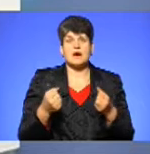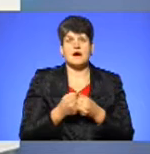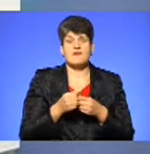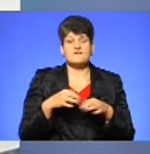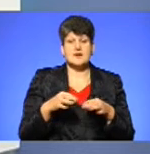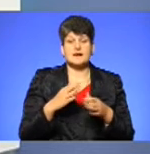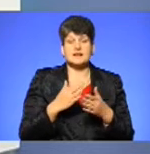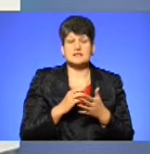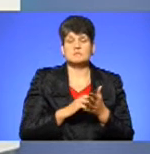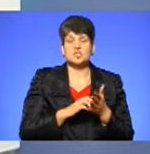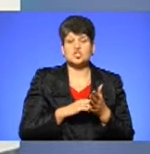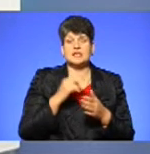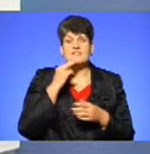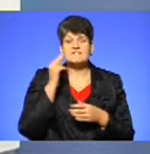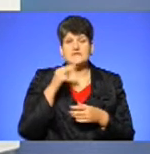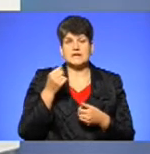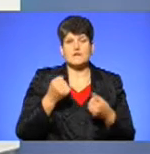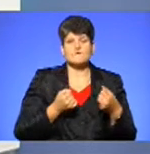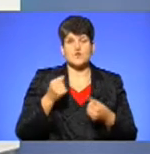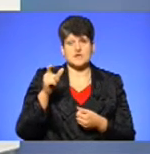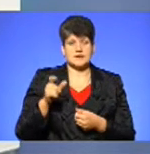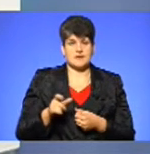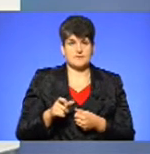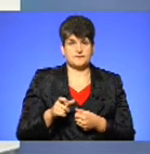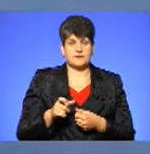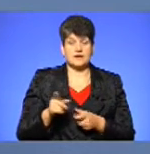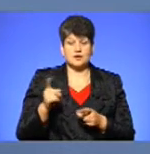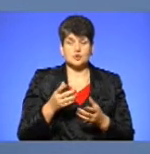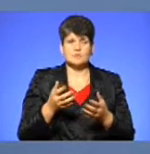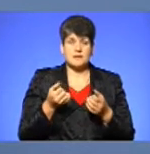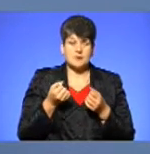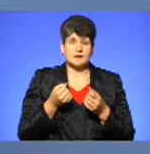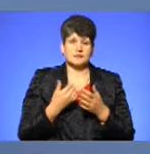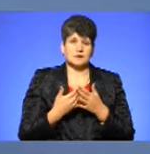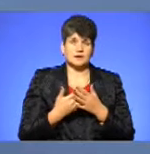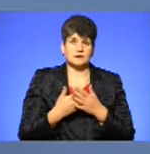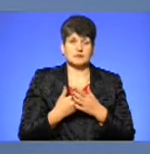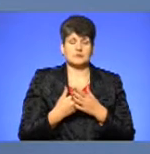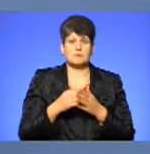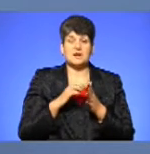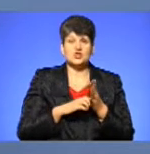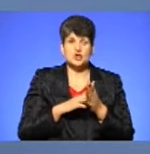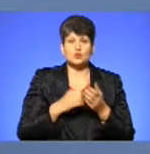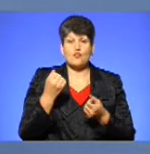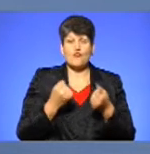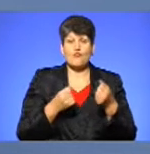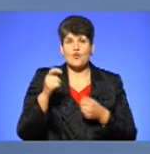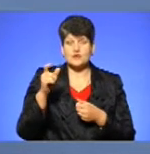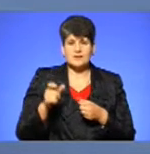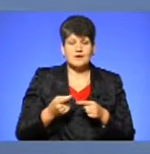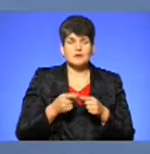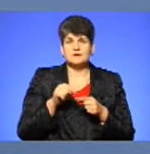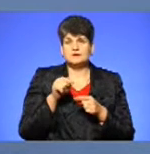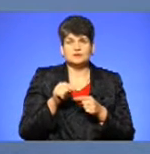причини, з вини водія? Якщо брати статистику з причини водія, тут вже, як такої статистики,